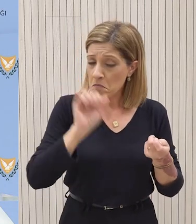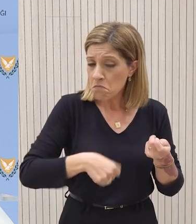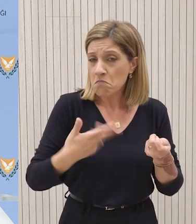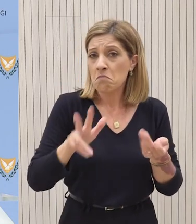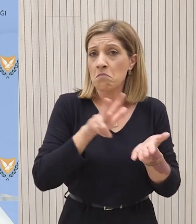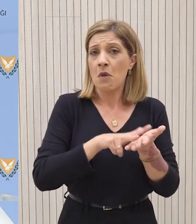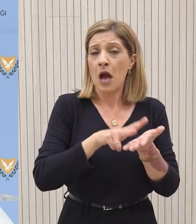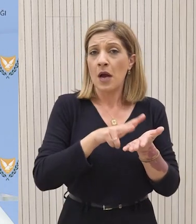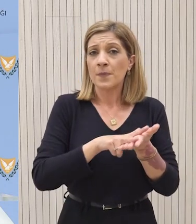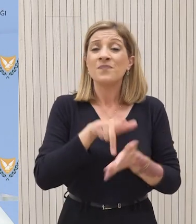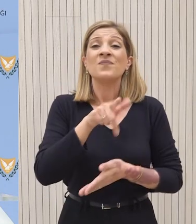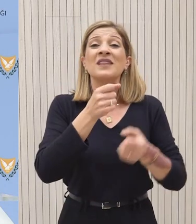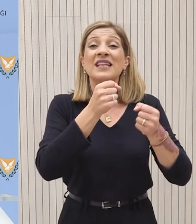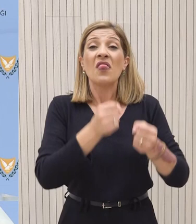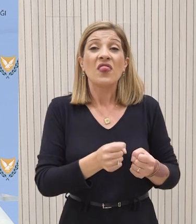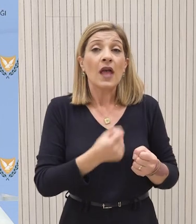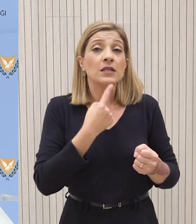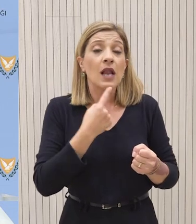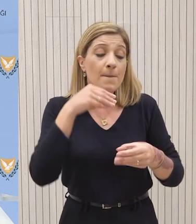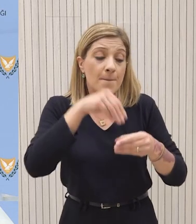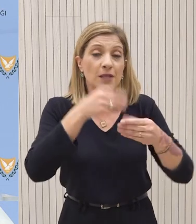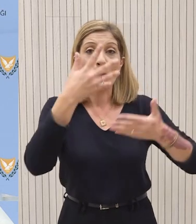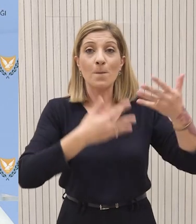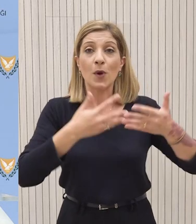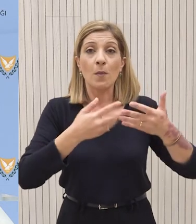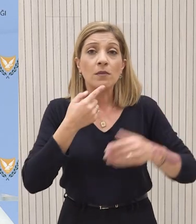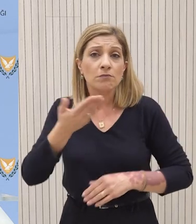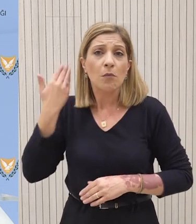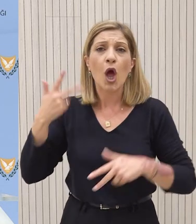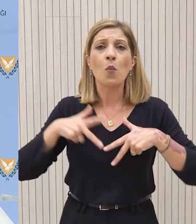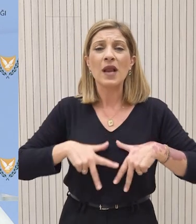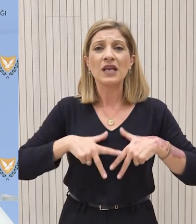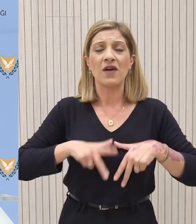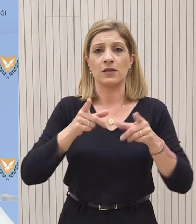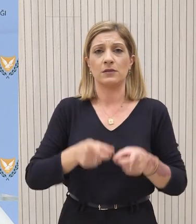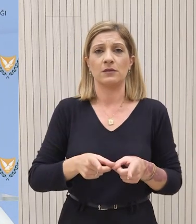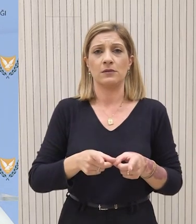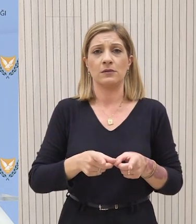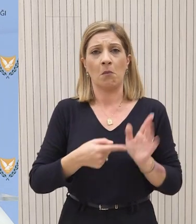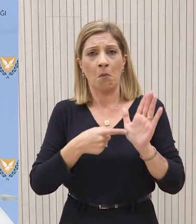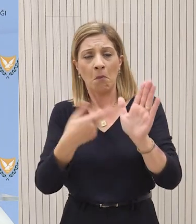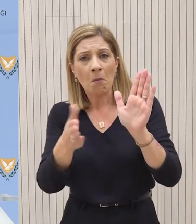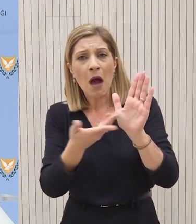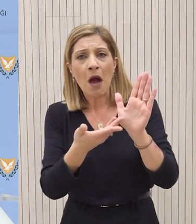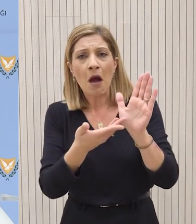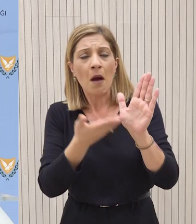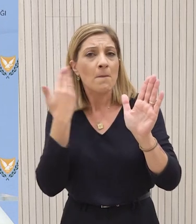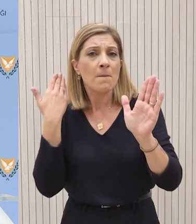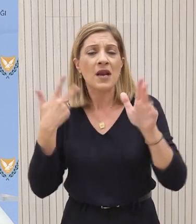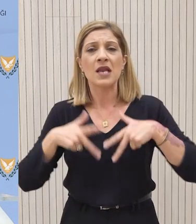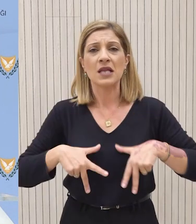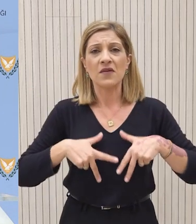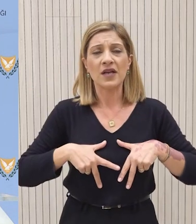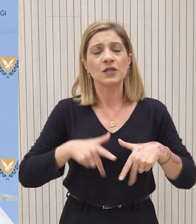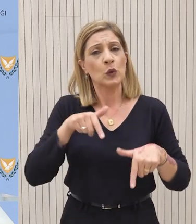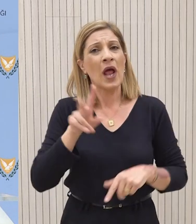περισσότερες εξ αυτών είναι θέσεις που προνοούνται στον κρατικό προϋπολογισμό που η προηγούμενη κυβέρνηση είχε υποβάλει. Άρα αυτό το οποίο ανταλαμβάνομαι είναι ότι